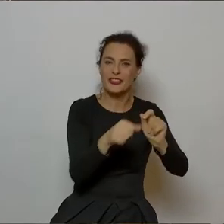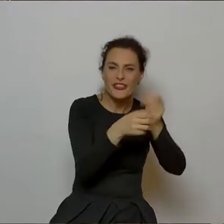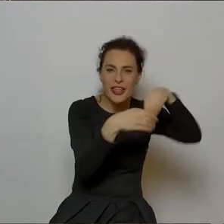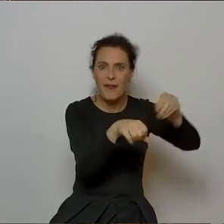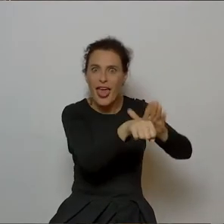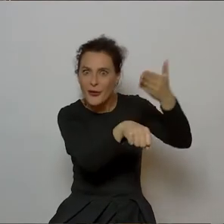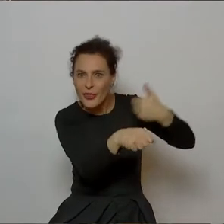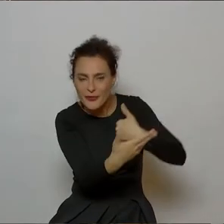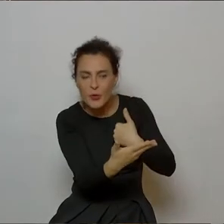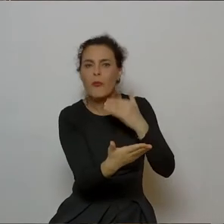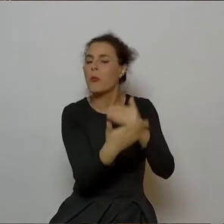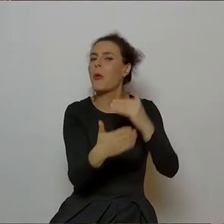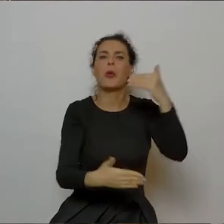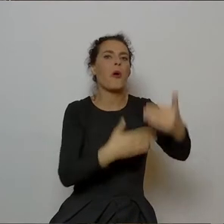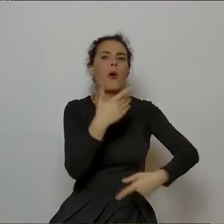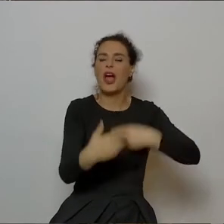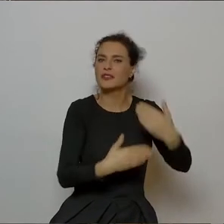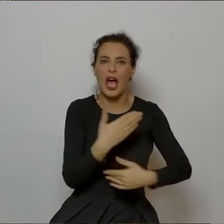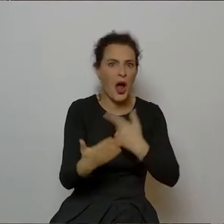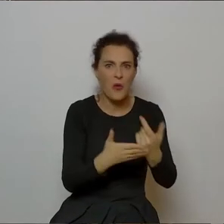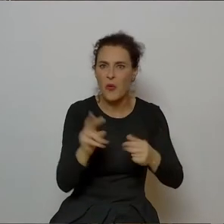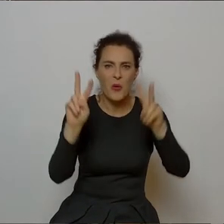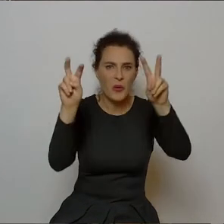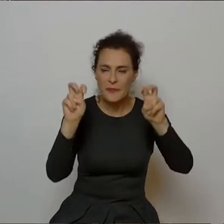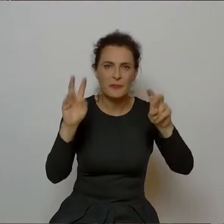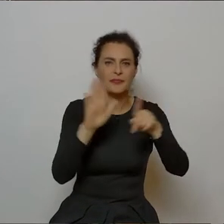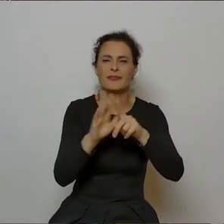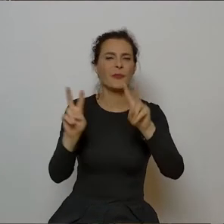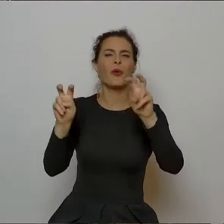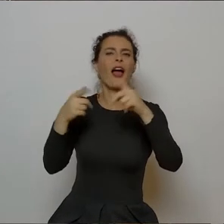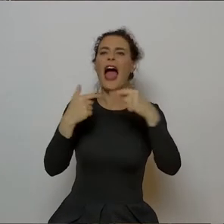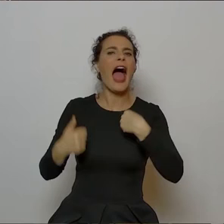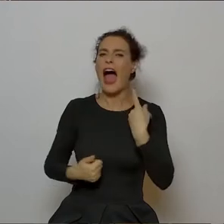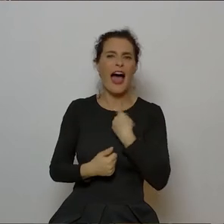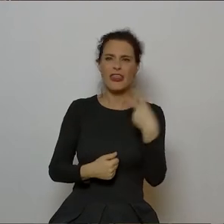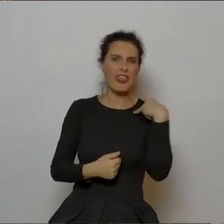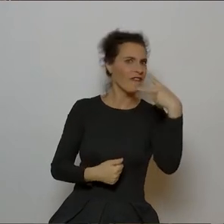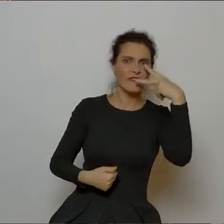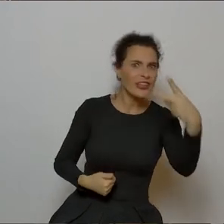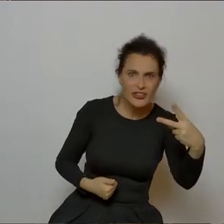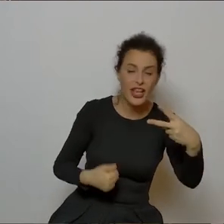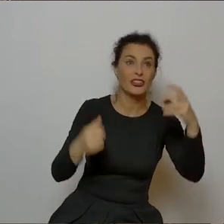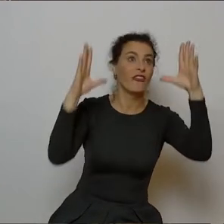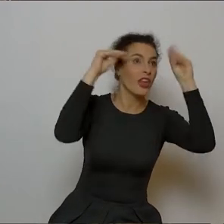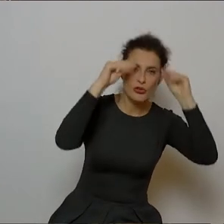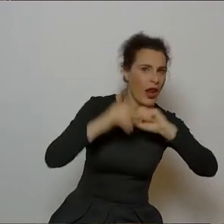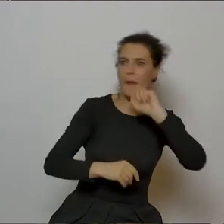jak się dowiedziałem, że ten wiersz, on się zaczynał chyba, ani widzieć wieczorem, niż rana, bo rozebrana.